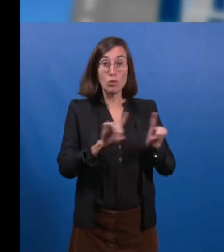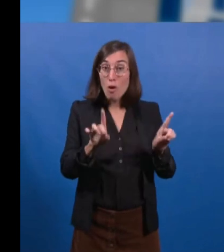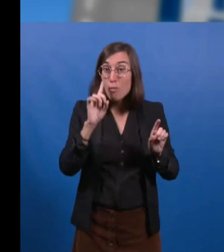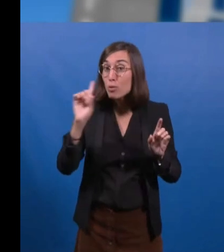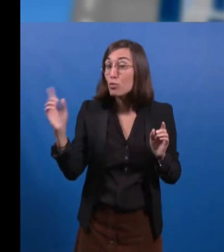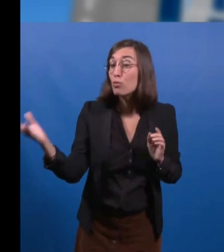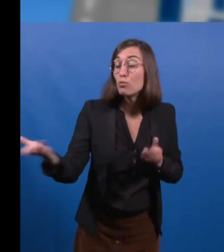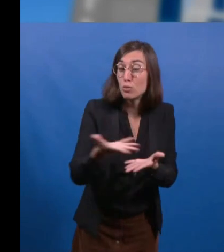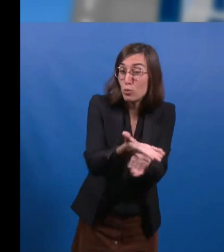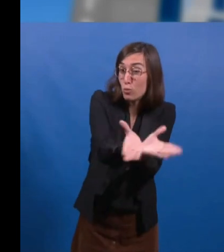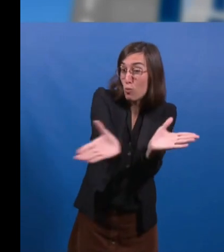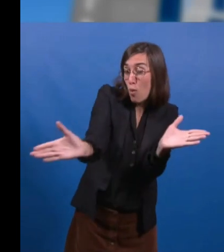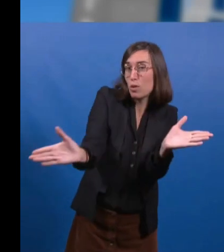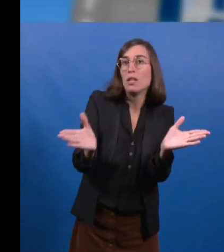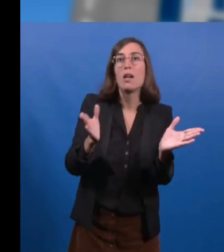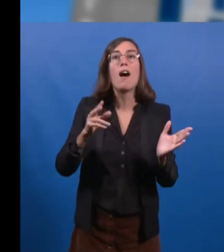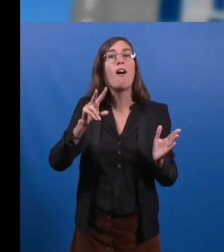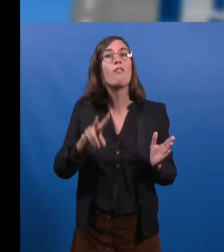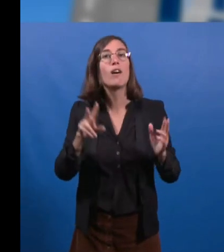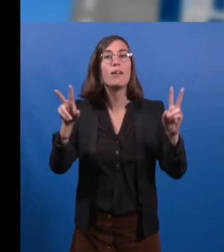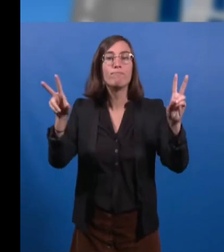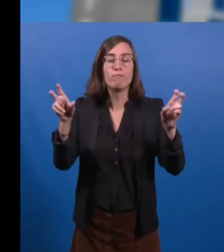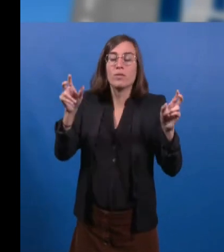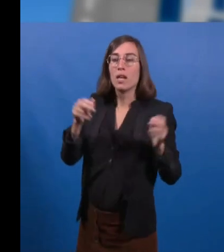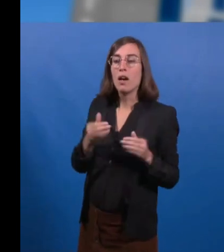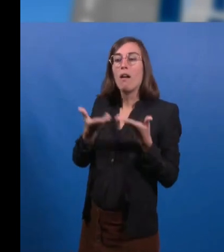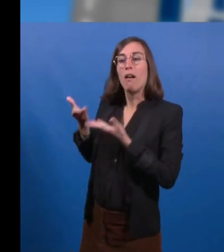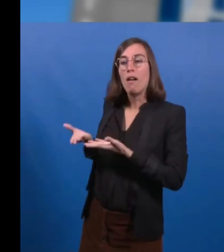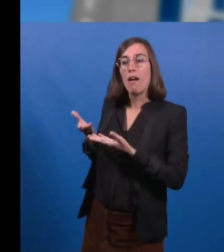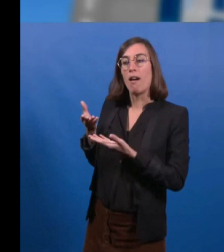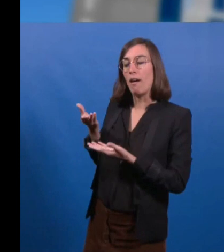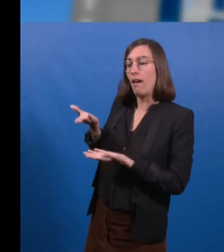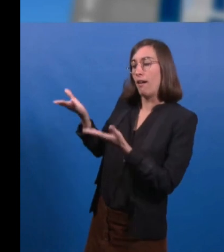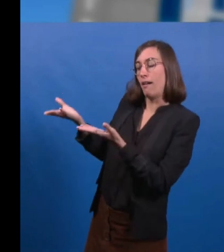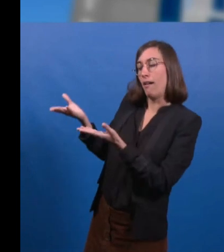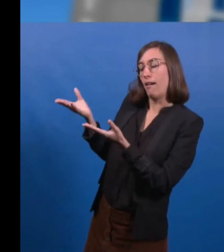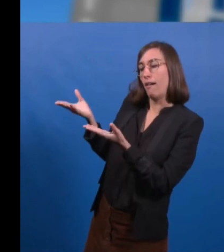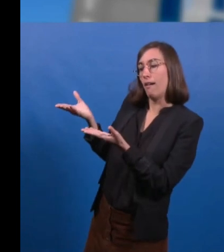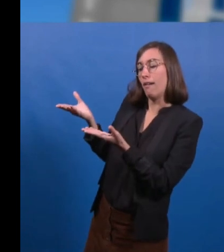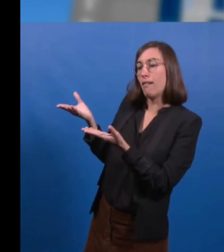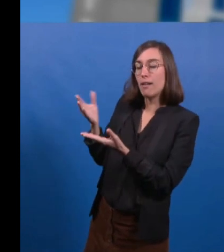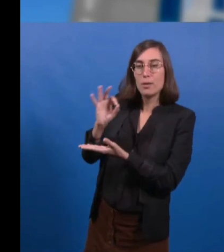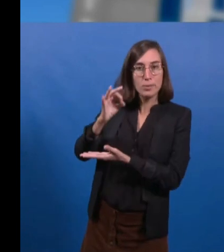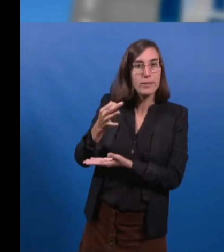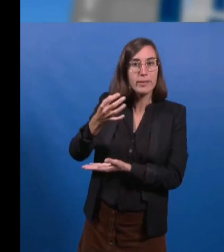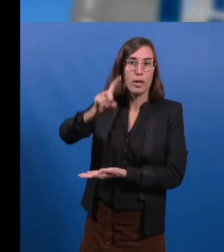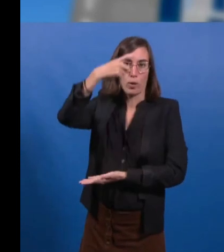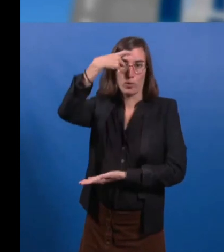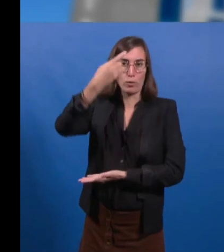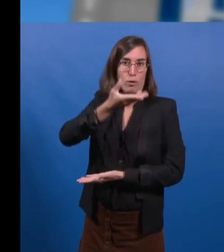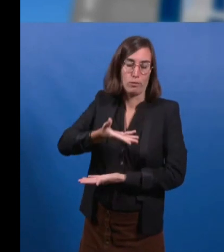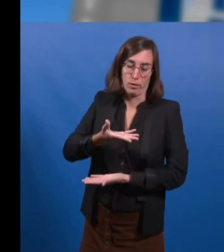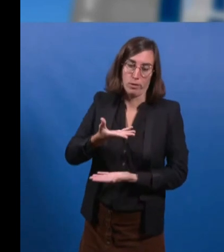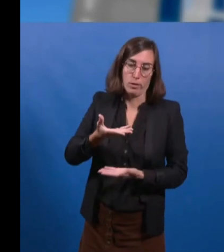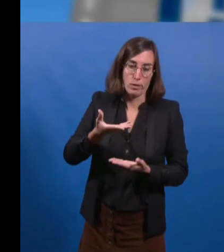ne sera pas autosuffisante et nous sommes tous conscients que les problématiques agricoles sont vastes et nécessitent des